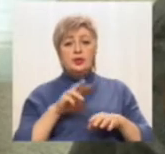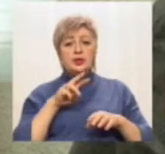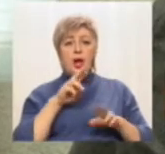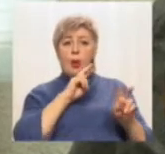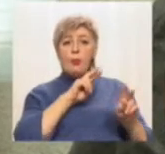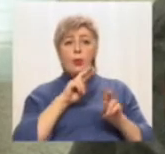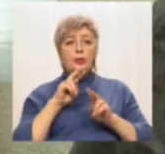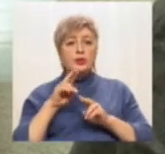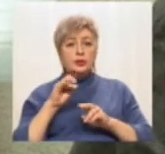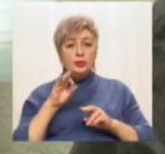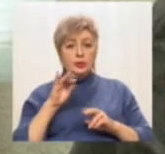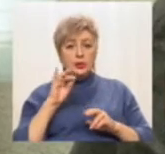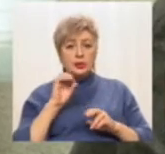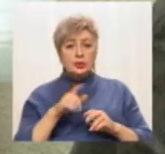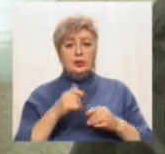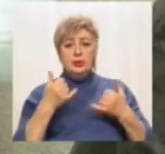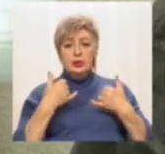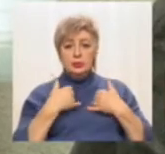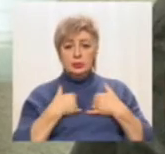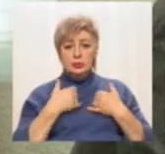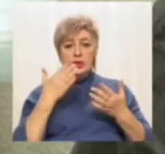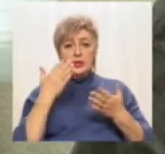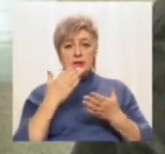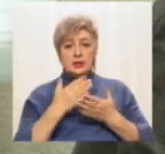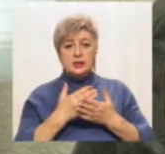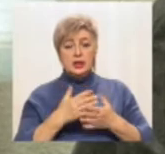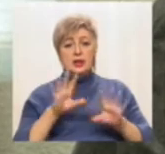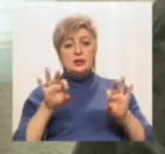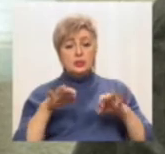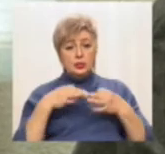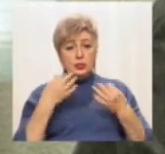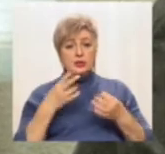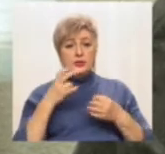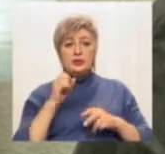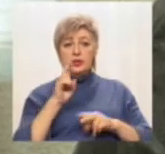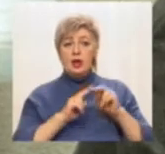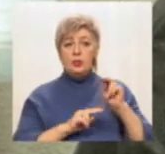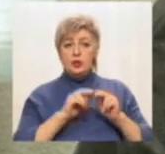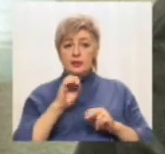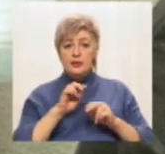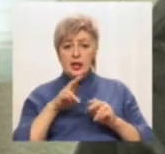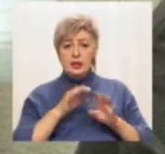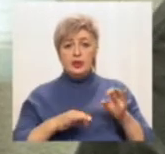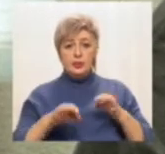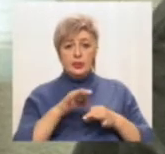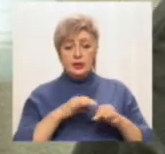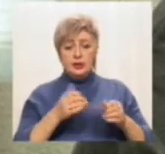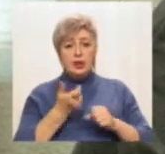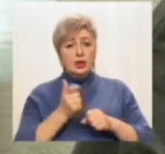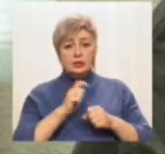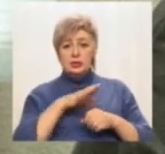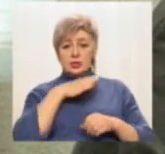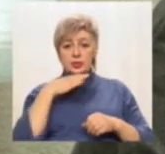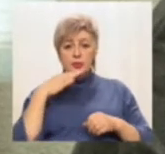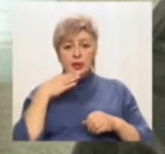є діючий дозвіл на виконання будівельних робіт. Якщо вдаватись в деталі, то їх досить багато. І,